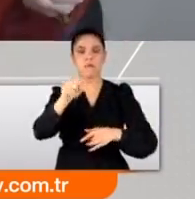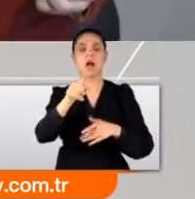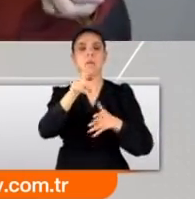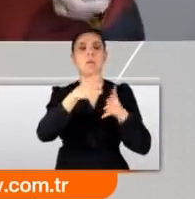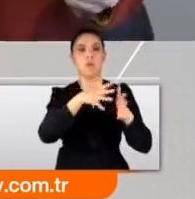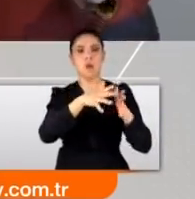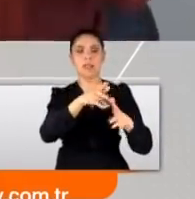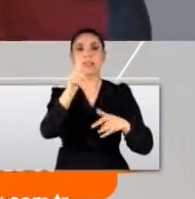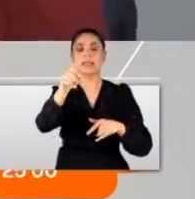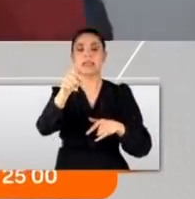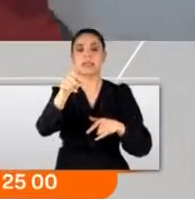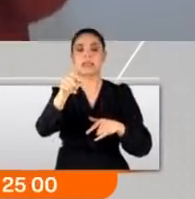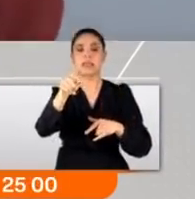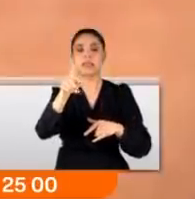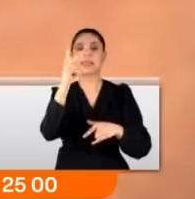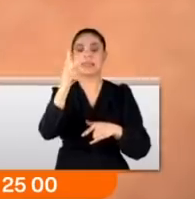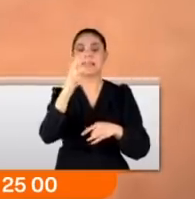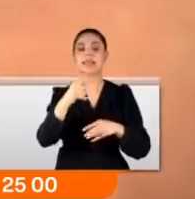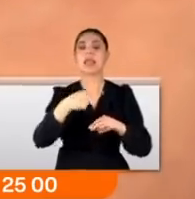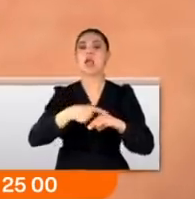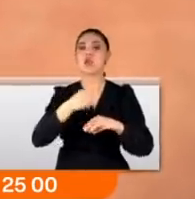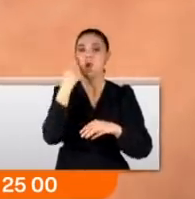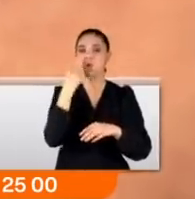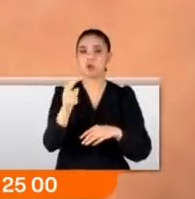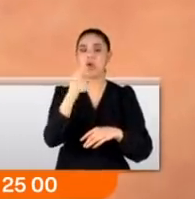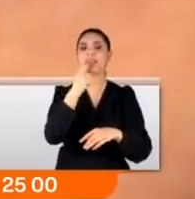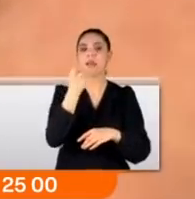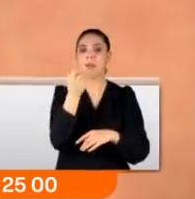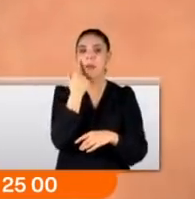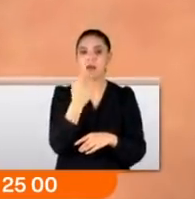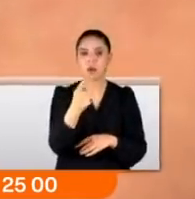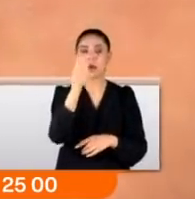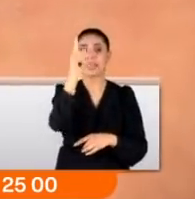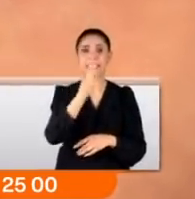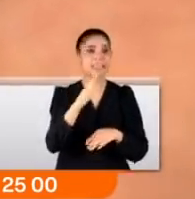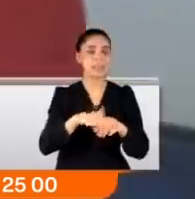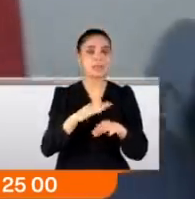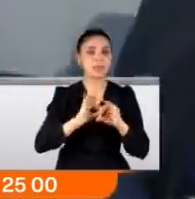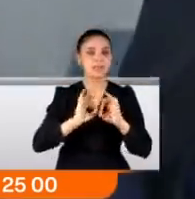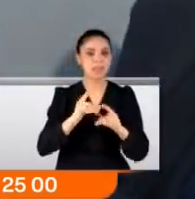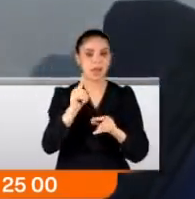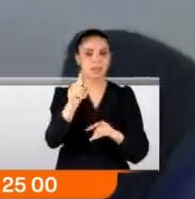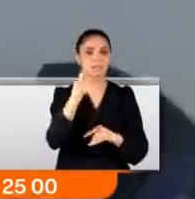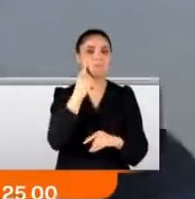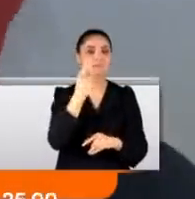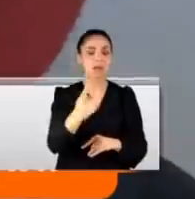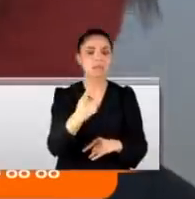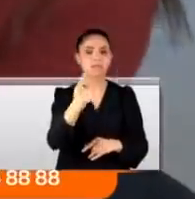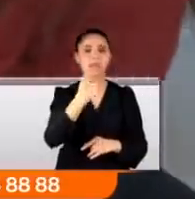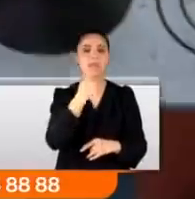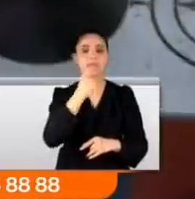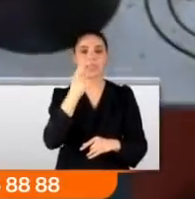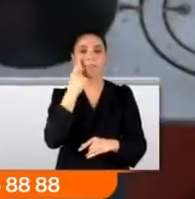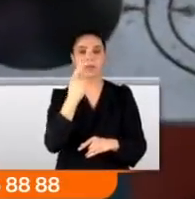ürettikleri işte bu iki euroluk madeni paralardı. İlk yaptıkları şey bu metal